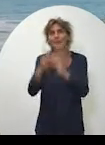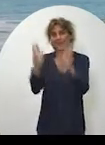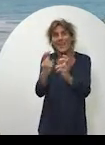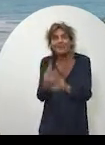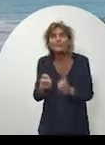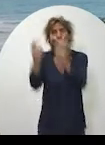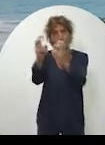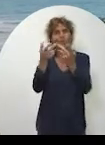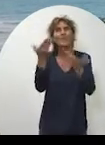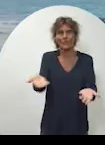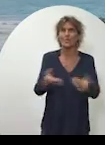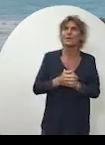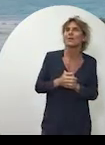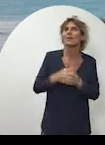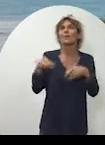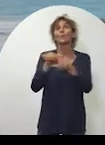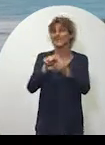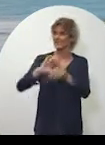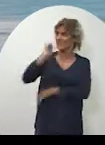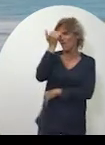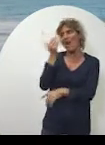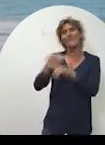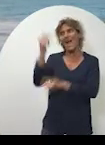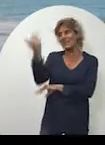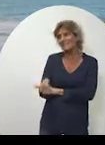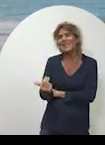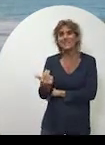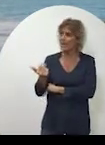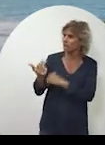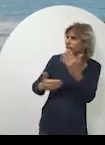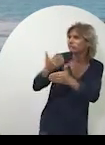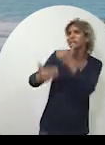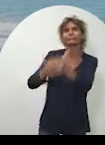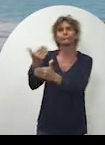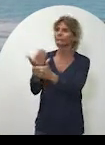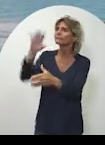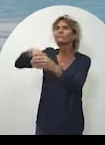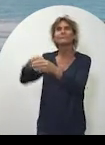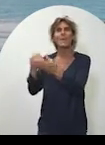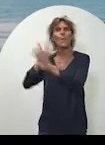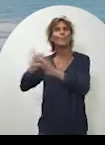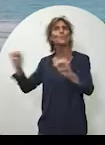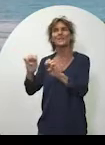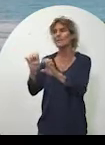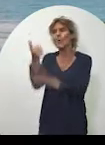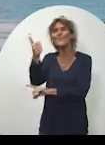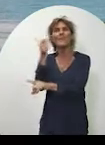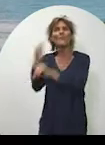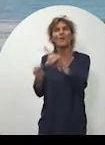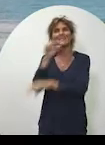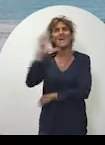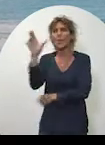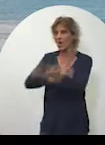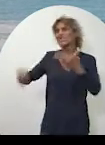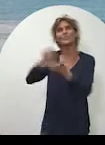la valorisation de notre tradition culturelle et de notre savoir-faire artisanal, comme nous l'avons fait lors du premier salon